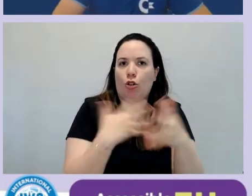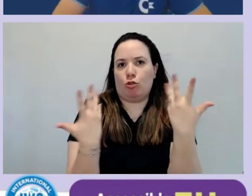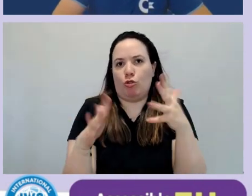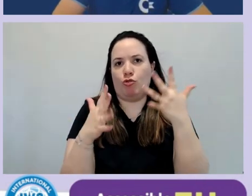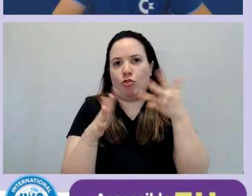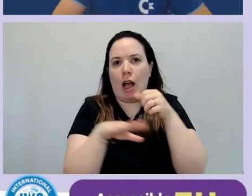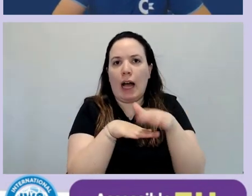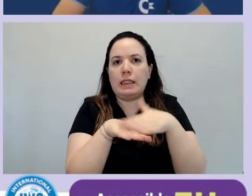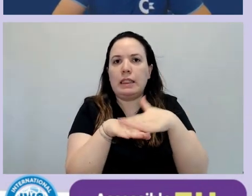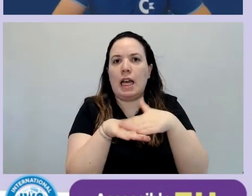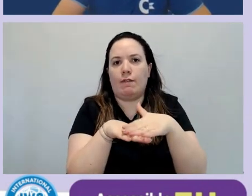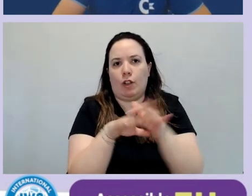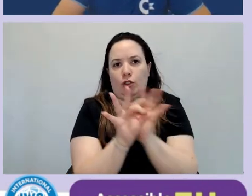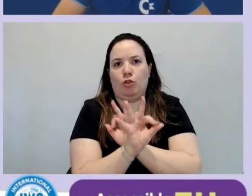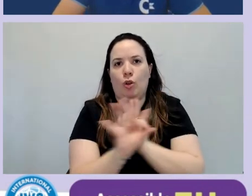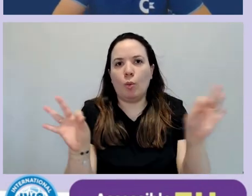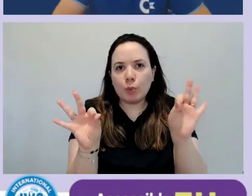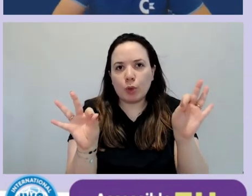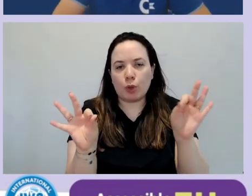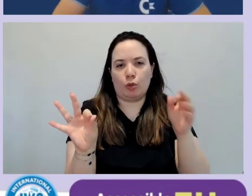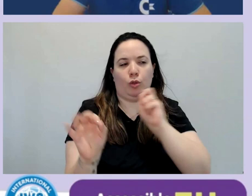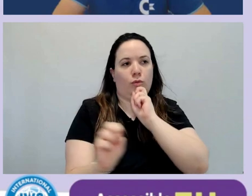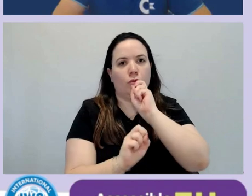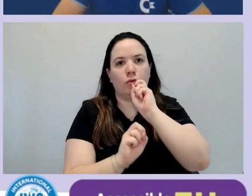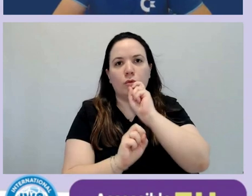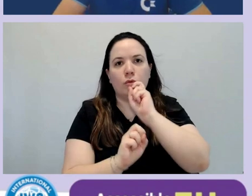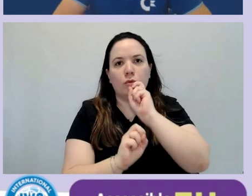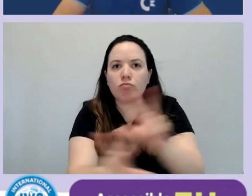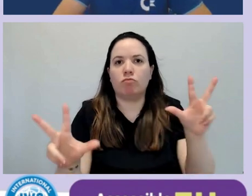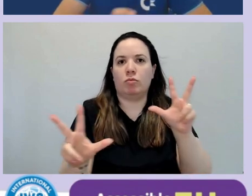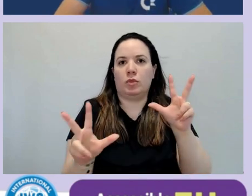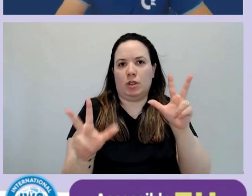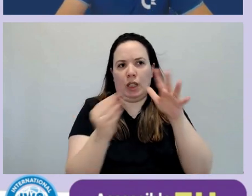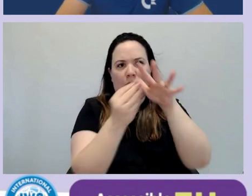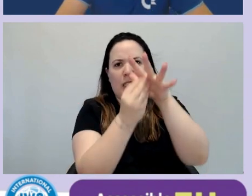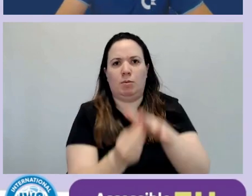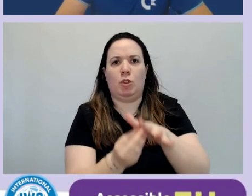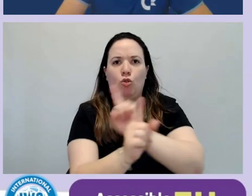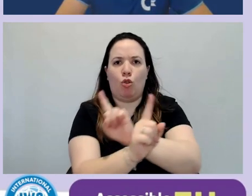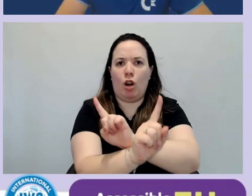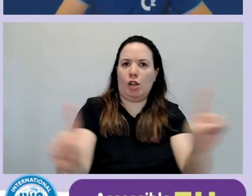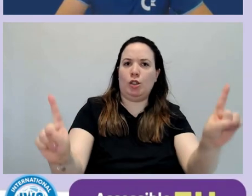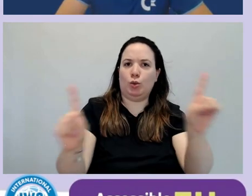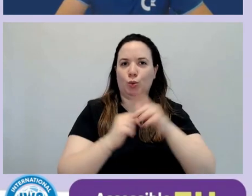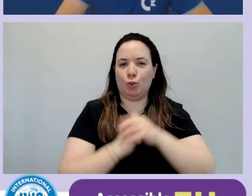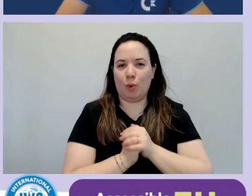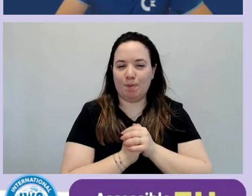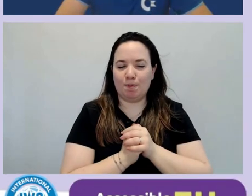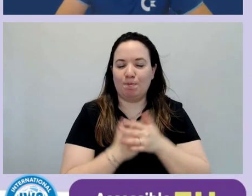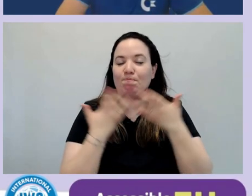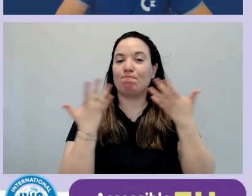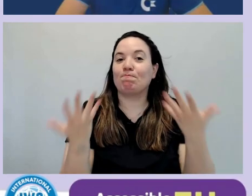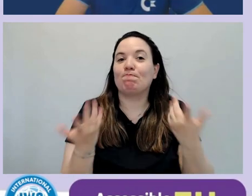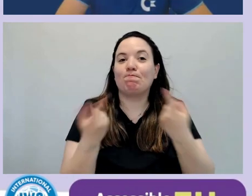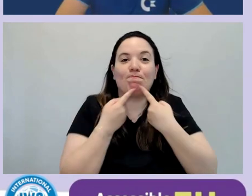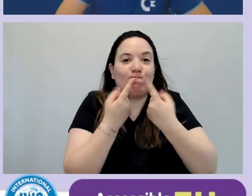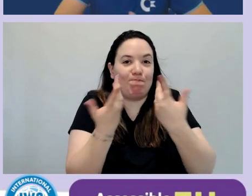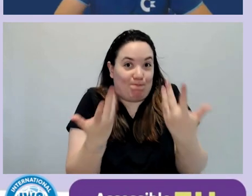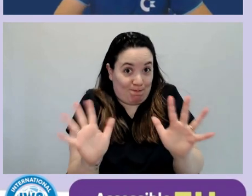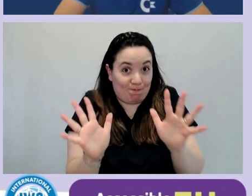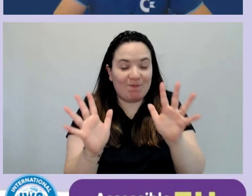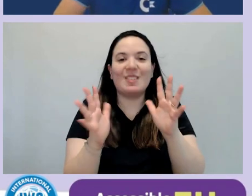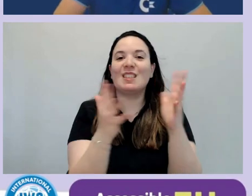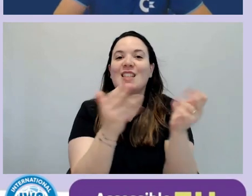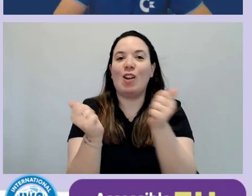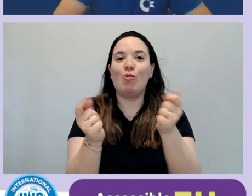comunicazione, di esposizione non discrimini nessuno. Detto questo, dopo i saluti iniziali e una